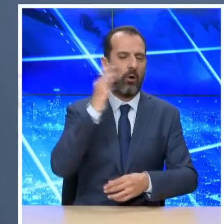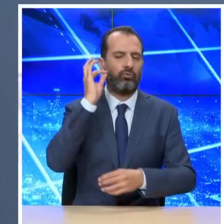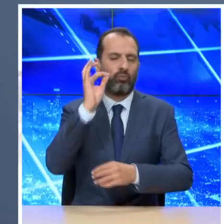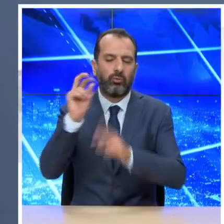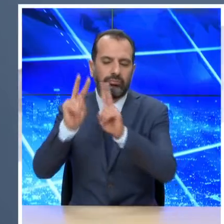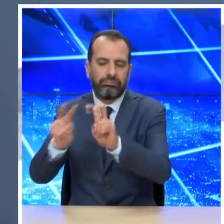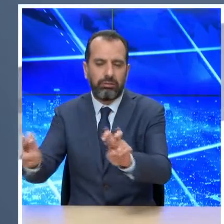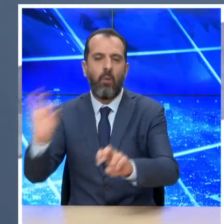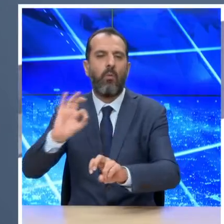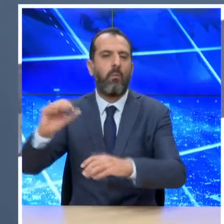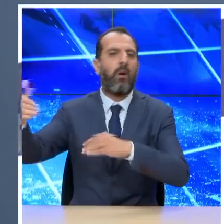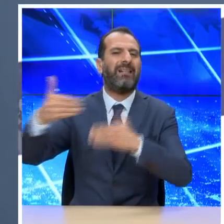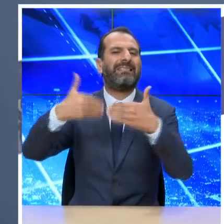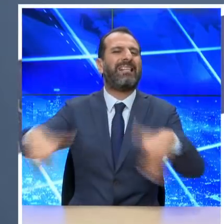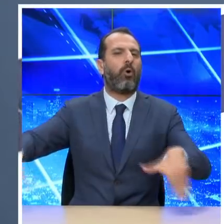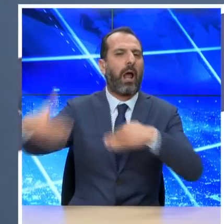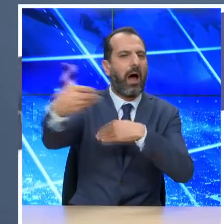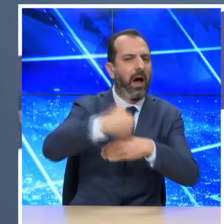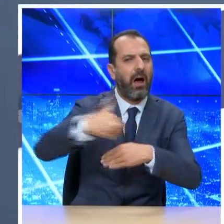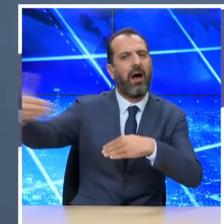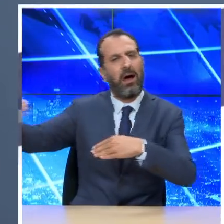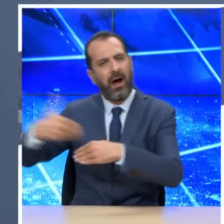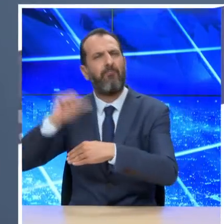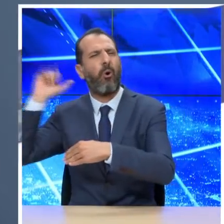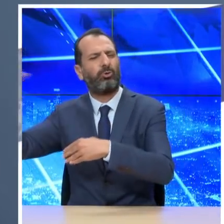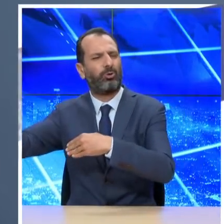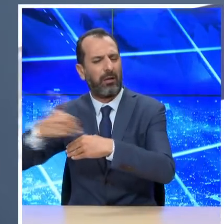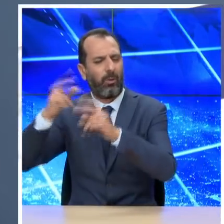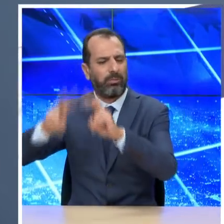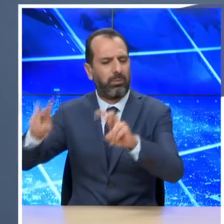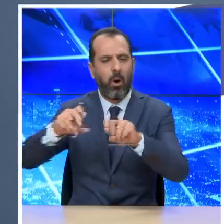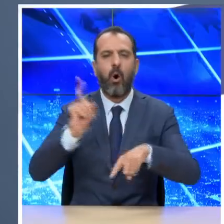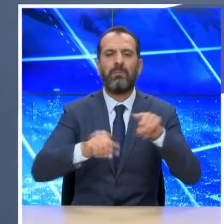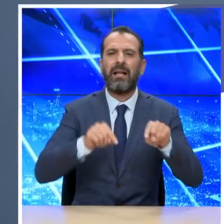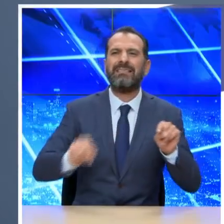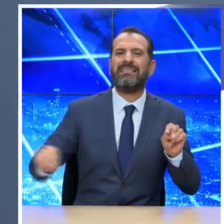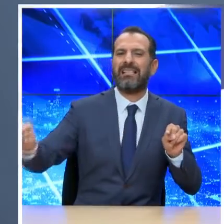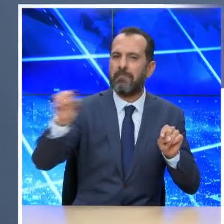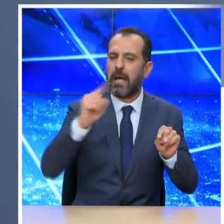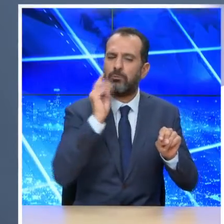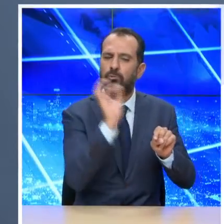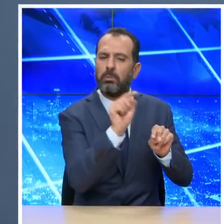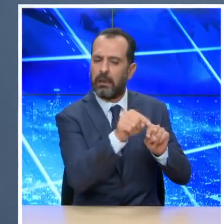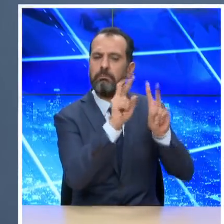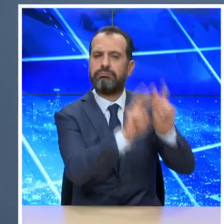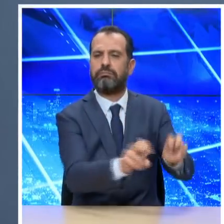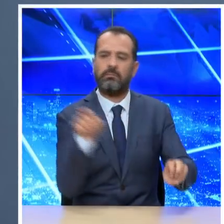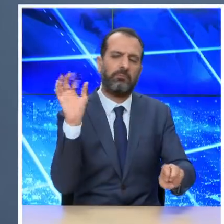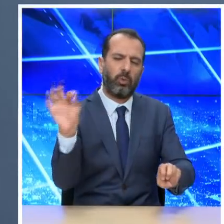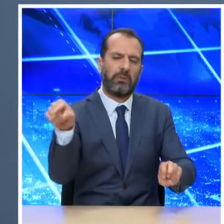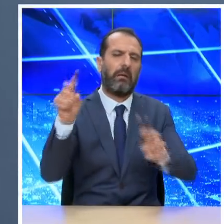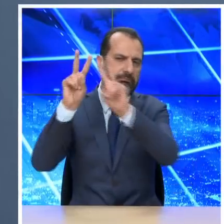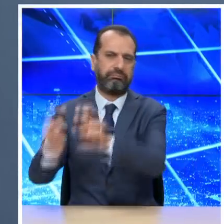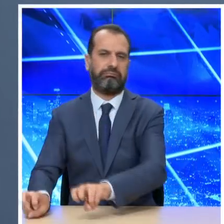ελέγχους στις πύλες εισόδου της χώρας, αλλά και σε στοχευμένους ελέγχους σε διάφορες περιοχές της επικράτειας. Σύμφωνα με τα διαγνωστικά τεστ που